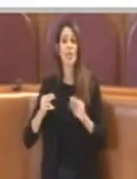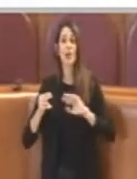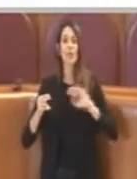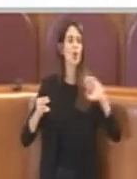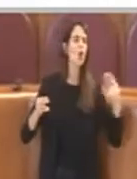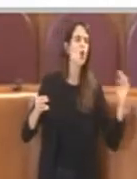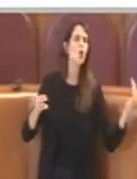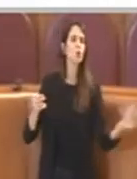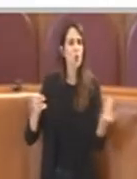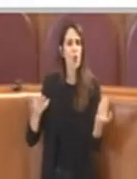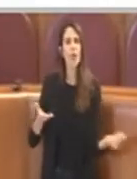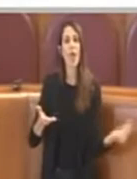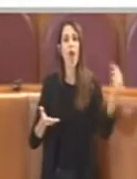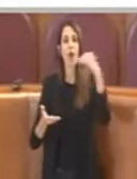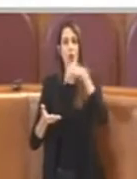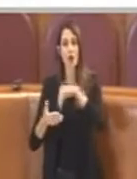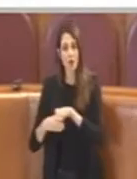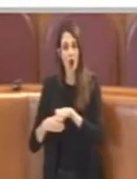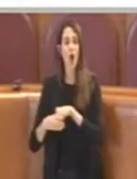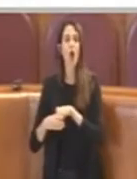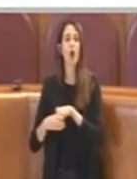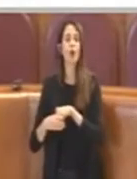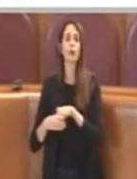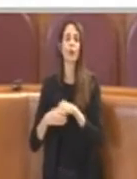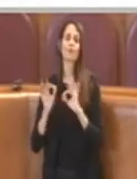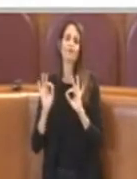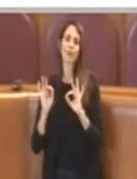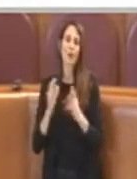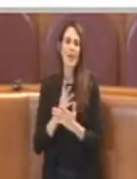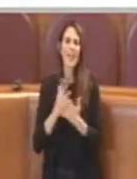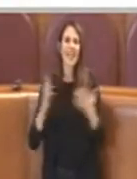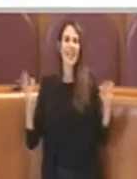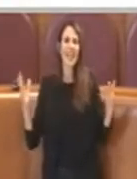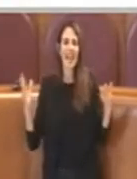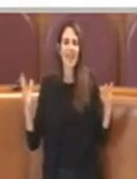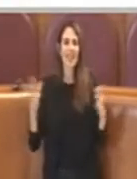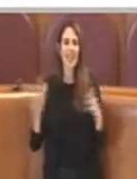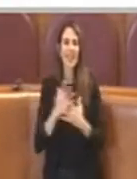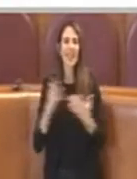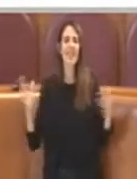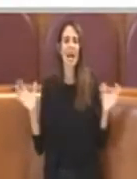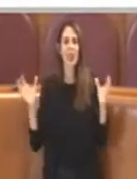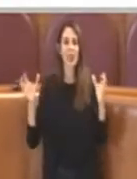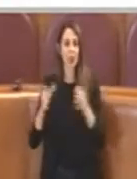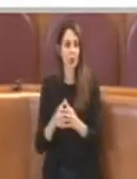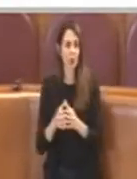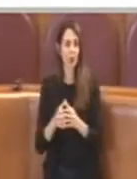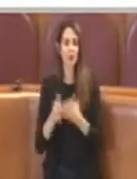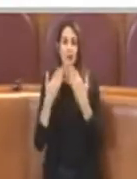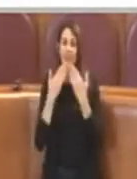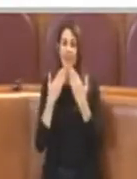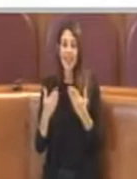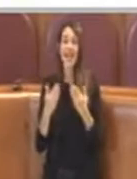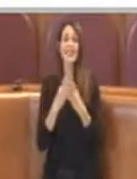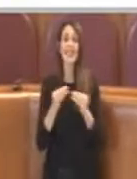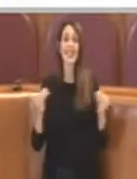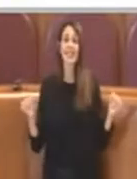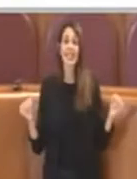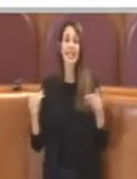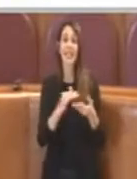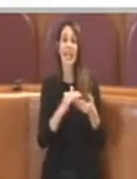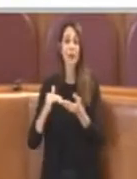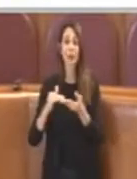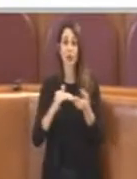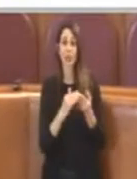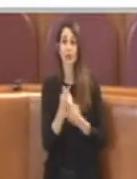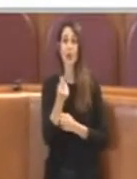è creato sostanzialmente una sorta di grande gruppo di acquisto grazie al quale molte associazioni hanno abbattuto questi